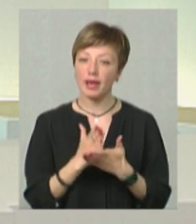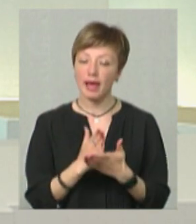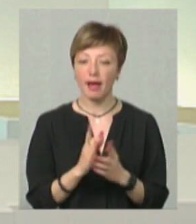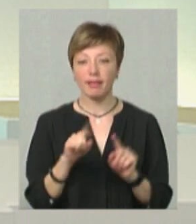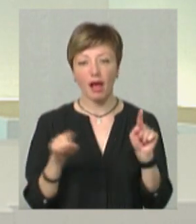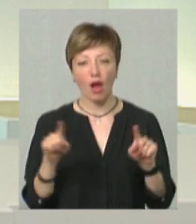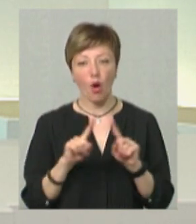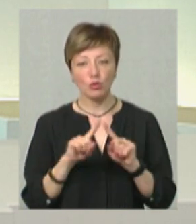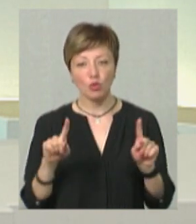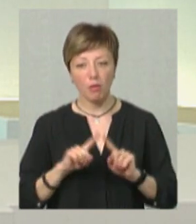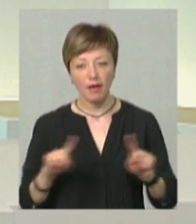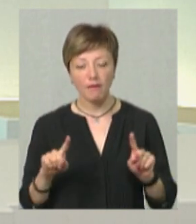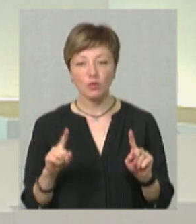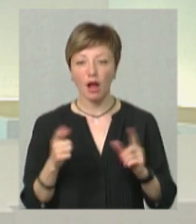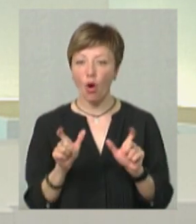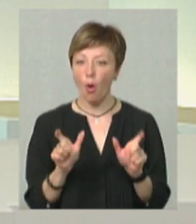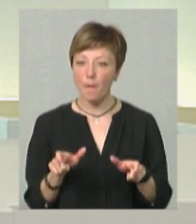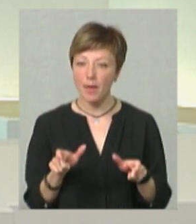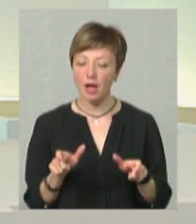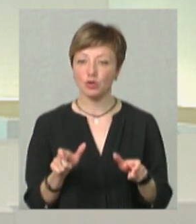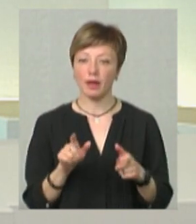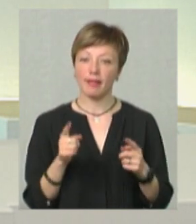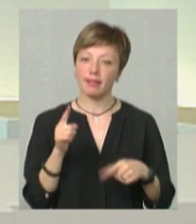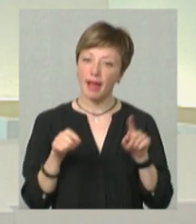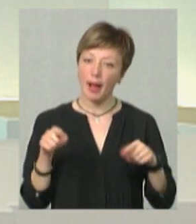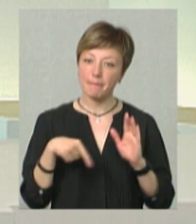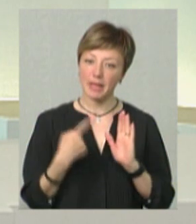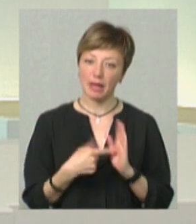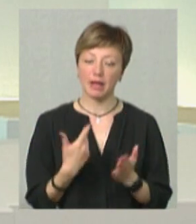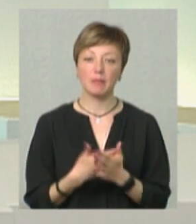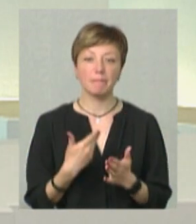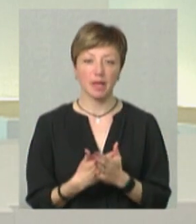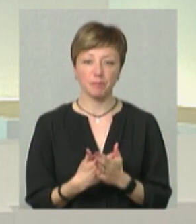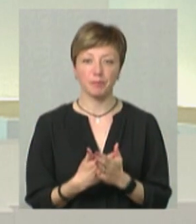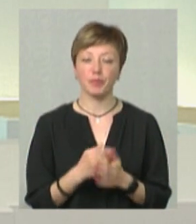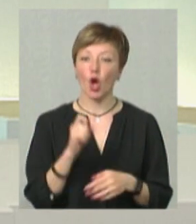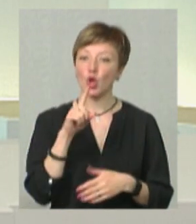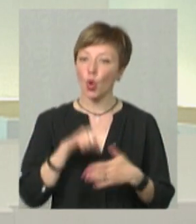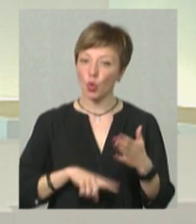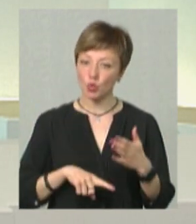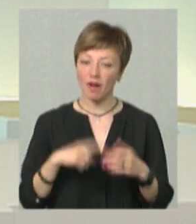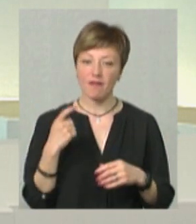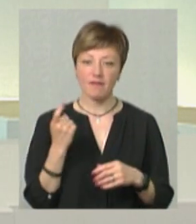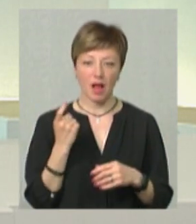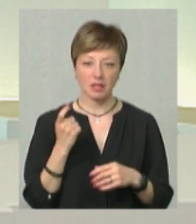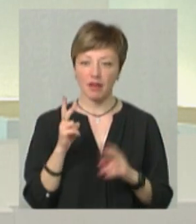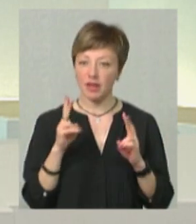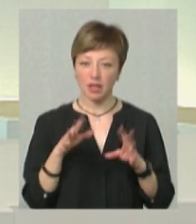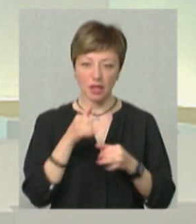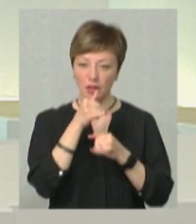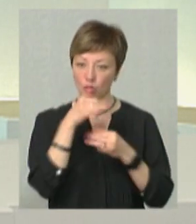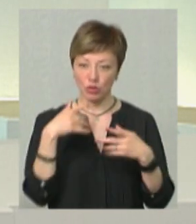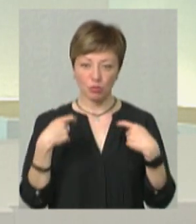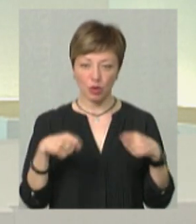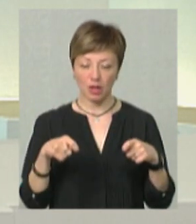обмежують деякі питання. Наприклад, що по дорученню тепер власник квартири не може